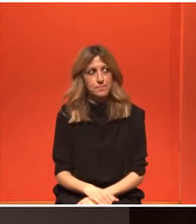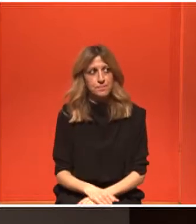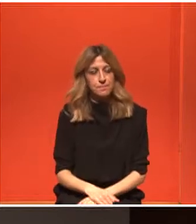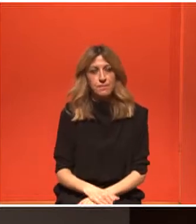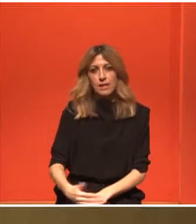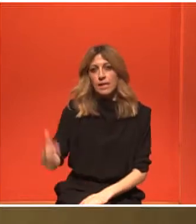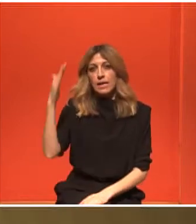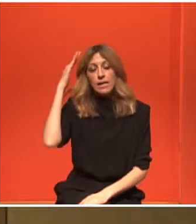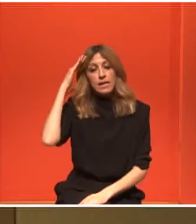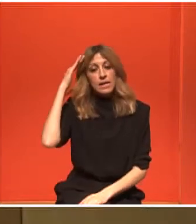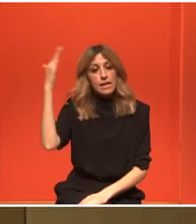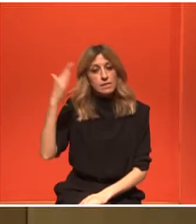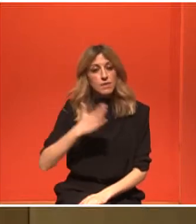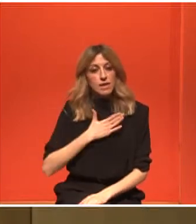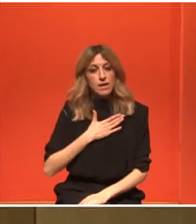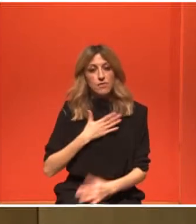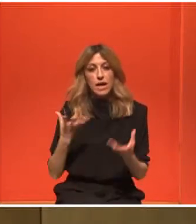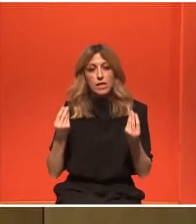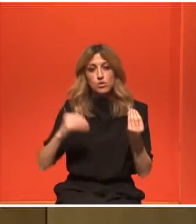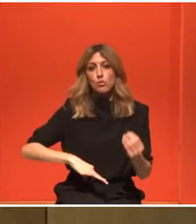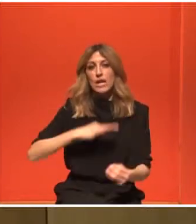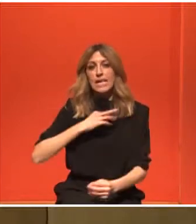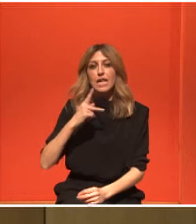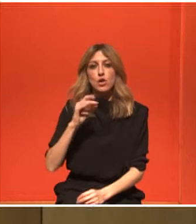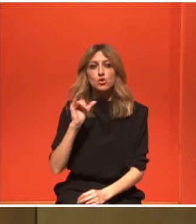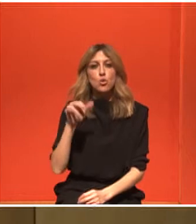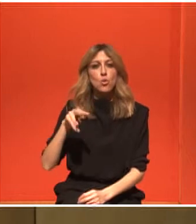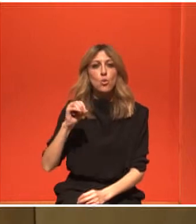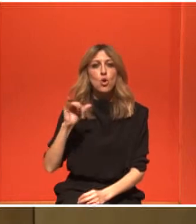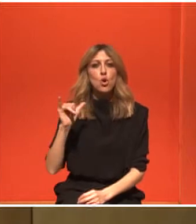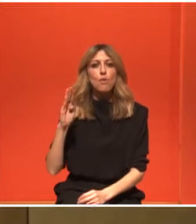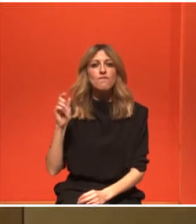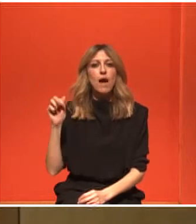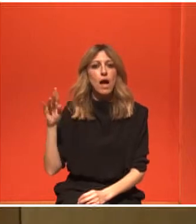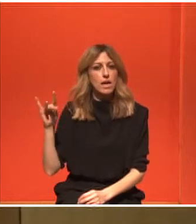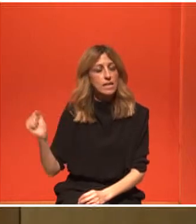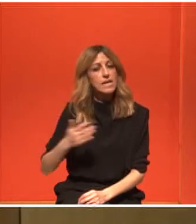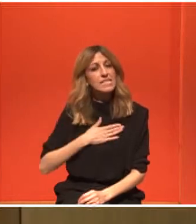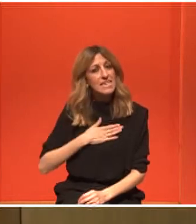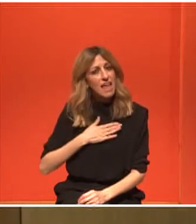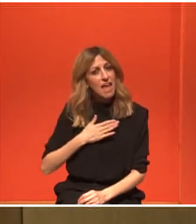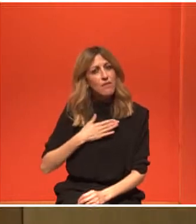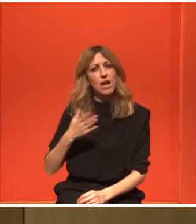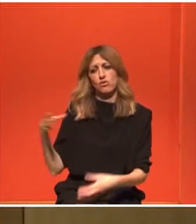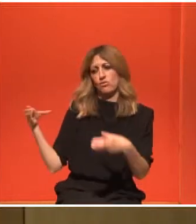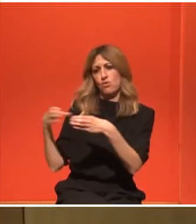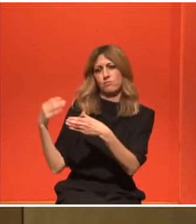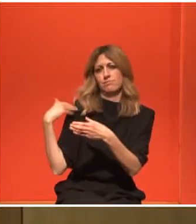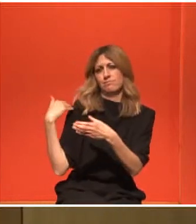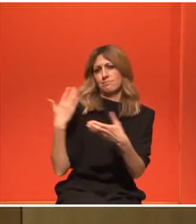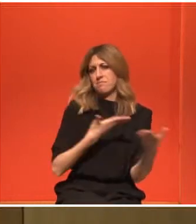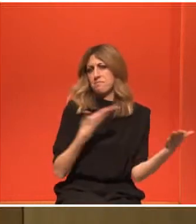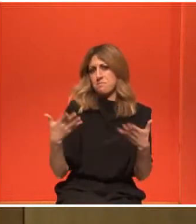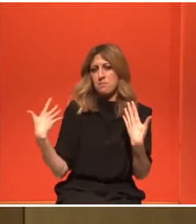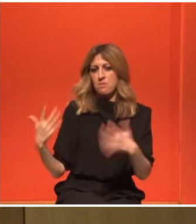Καλησπέρα και από μένα. Ευχαριστώ πολύ τον κύριο Κουλουβάρη. Ευχαριστώ πολύ τους οργανωτές για την ευκαιρία να είμαι μαζί σας απόψε σε μια σημαντική